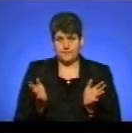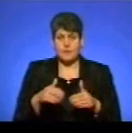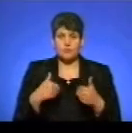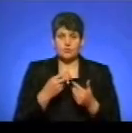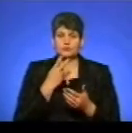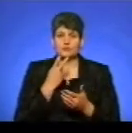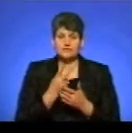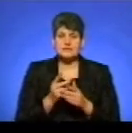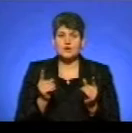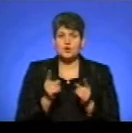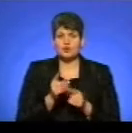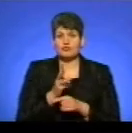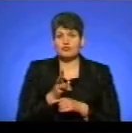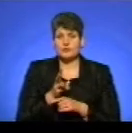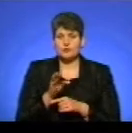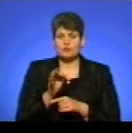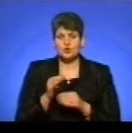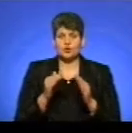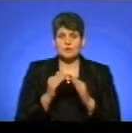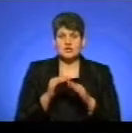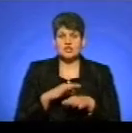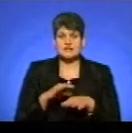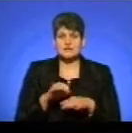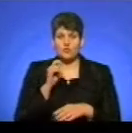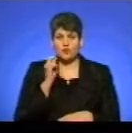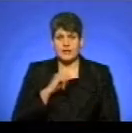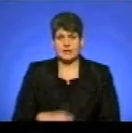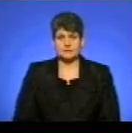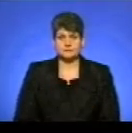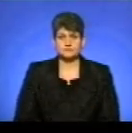переглянути коротку відеоінформацію про домашнє насильство в Україні.